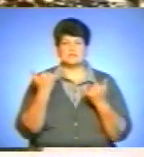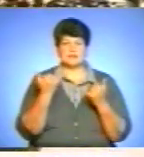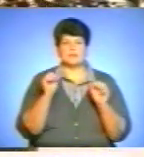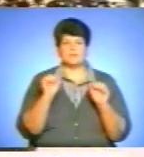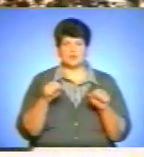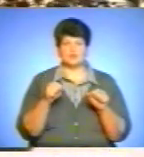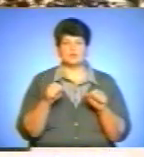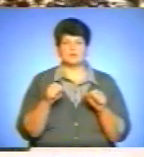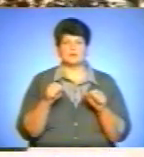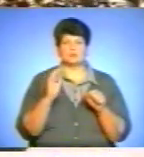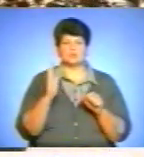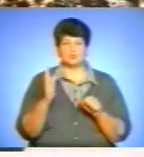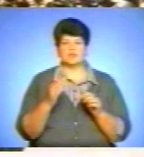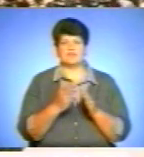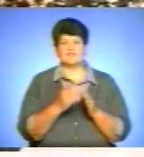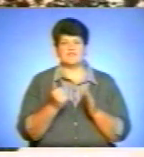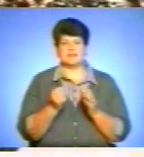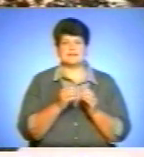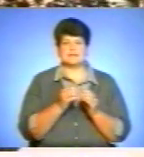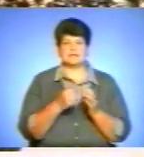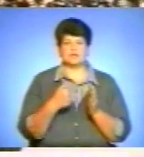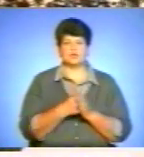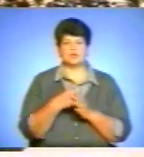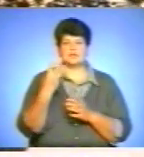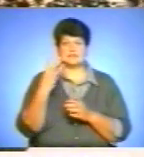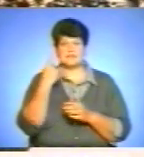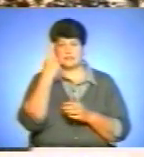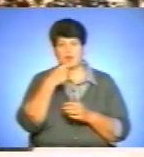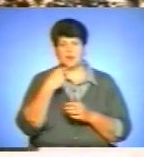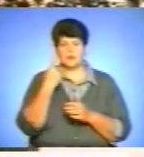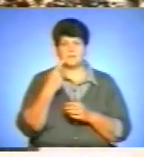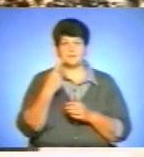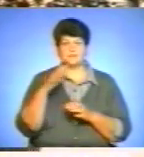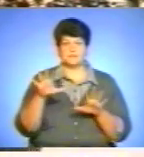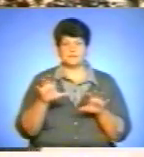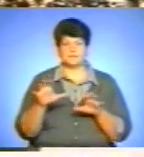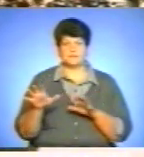перебувати від 10 до 30 осіб, голів мається на увазі.